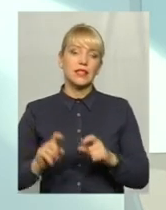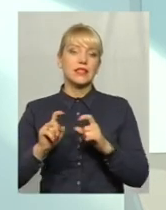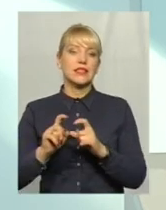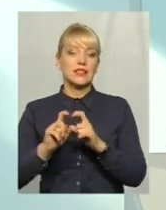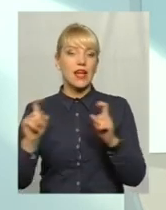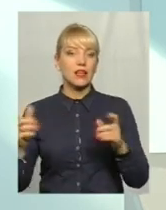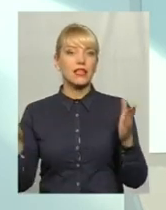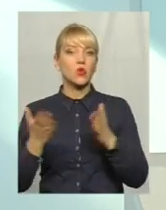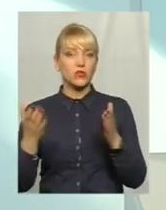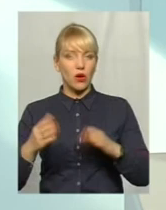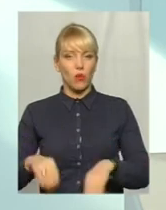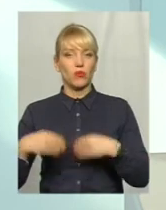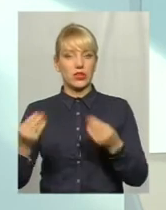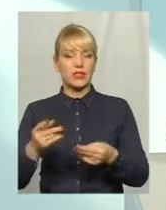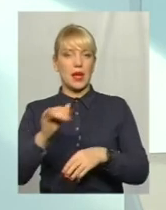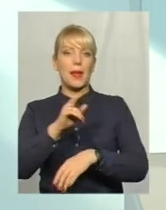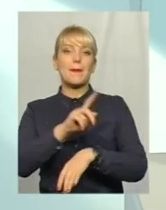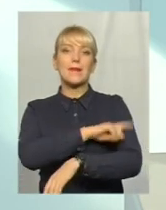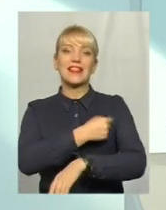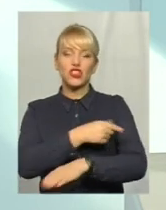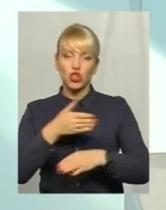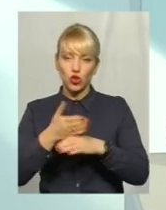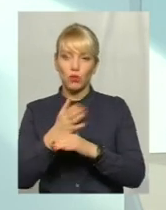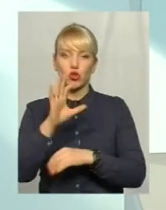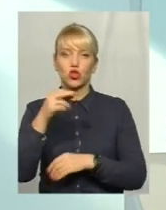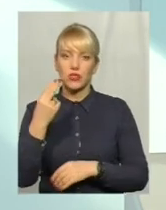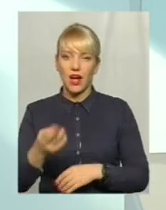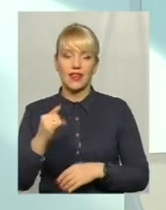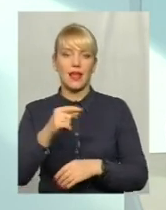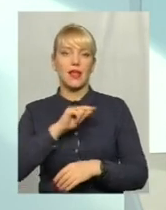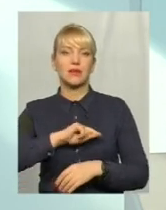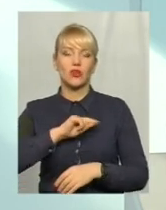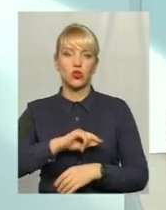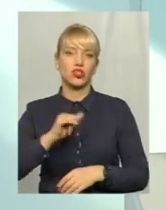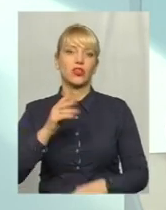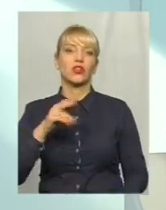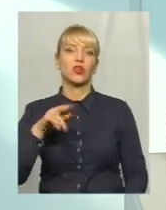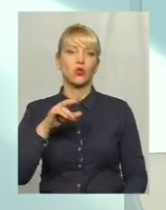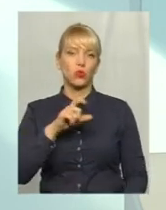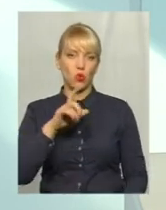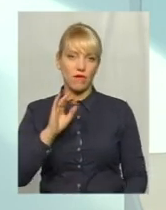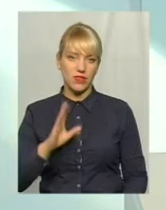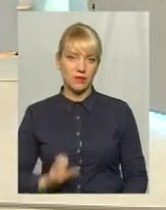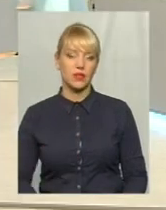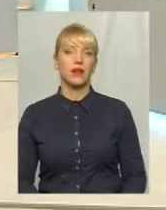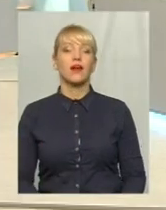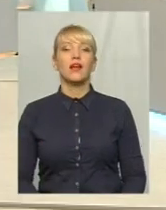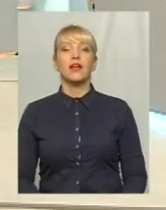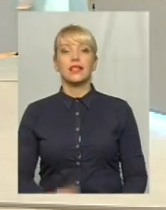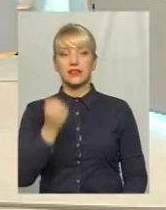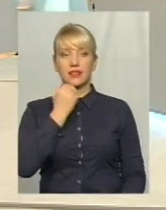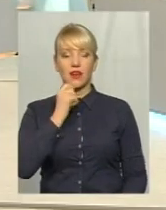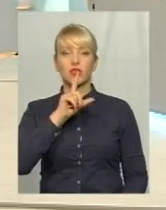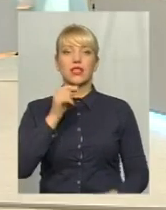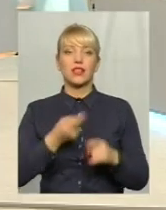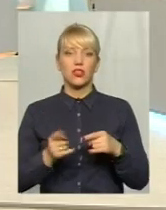в якому надається і медична допомога, і соціальна, і психологічна, і духовна. Дякую, пане Борис, за